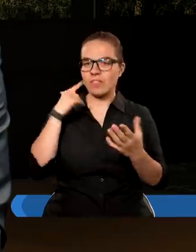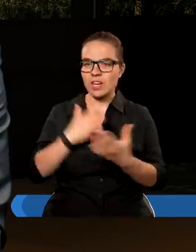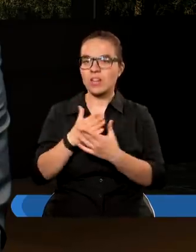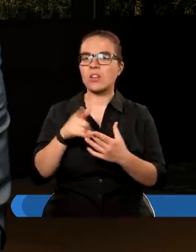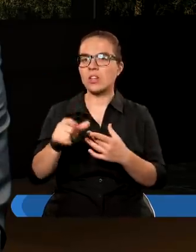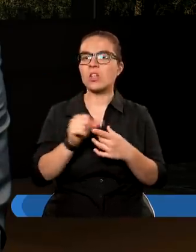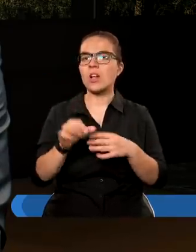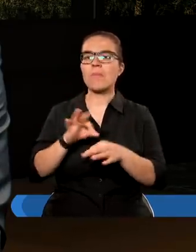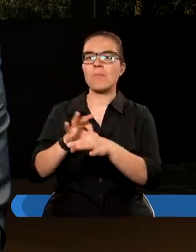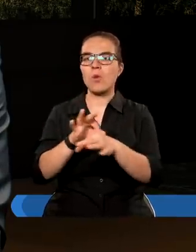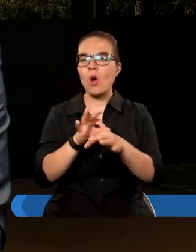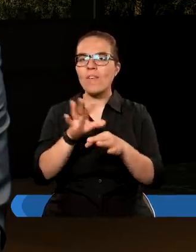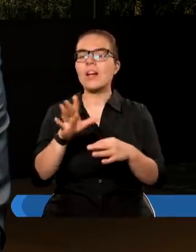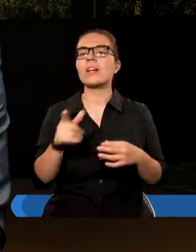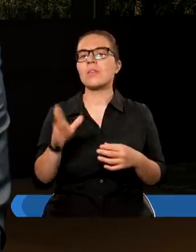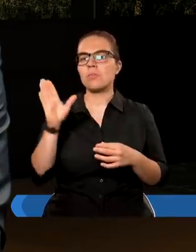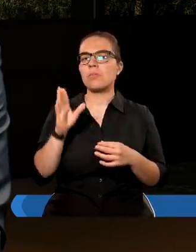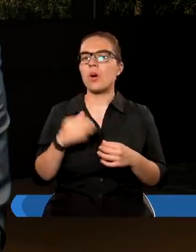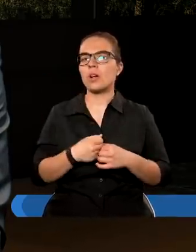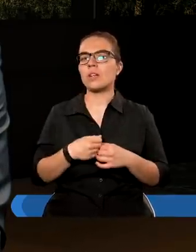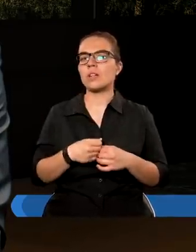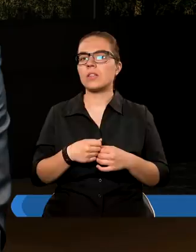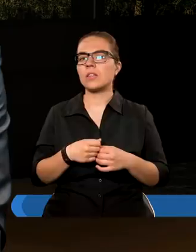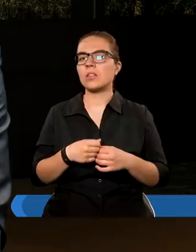jest wprowadzenie dekretu niedzielnego, czyli